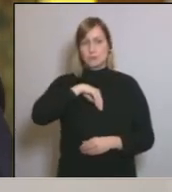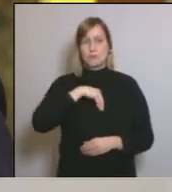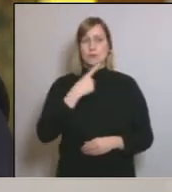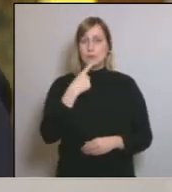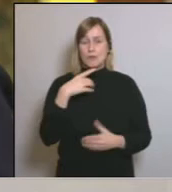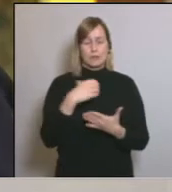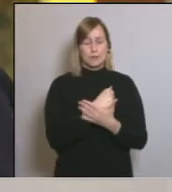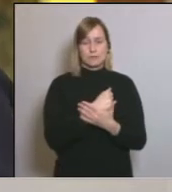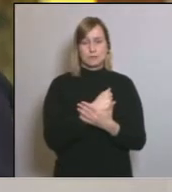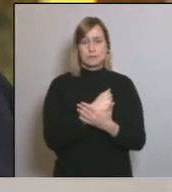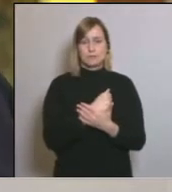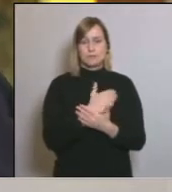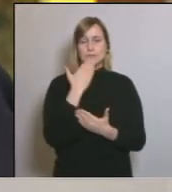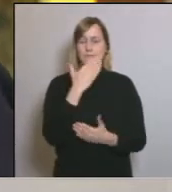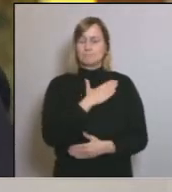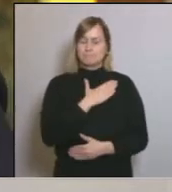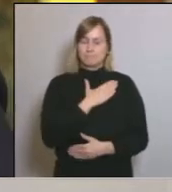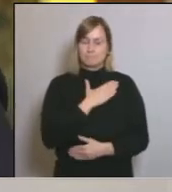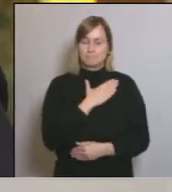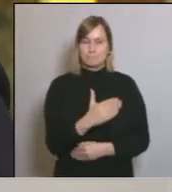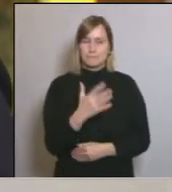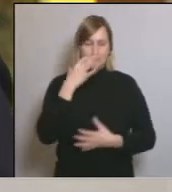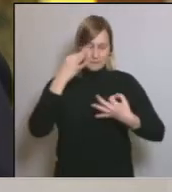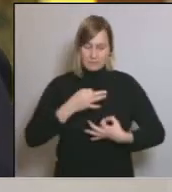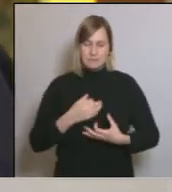el meu condol més sincer